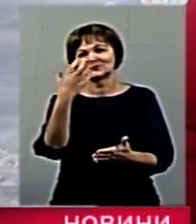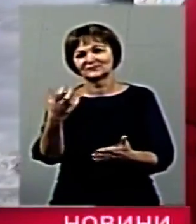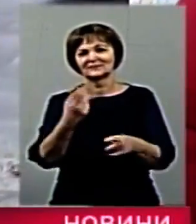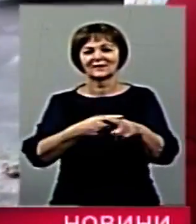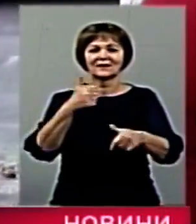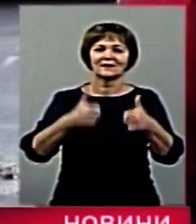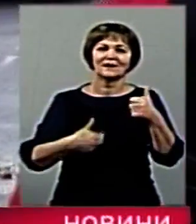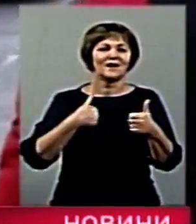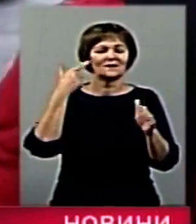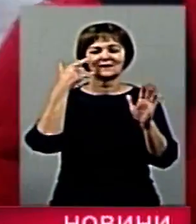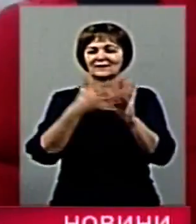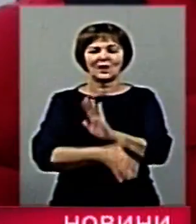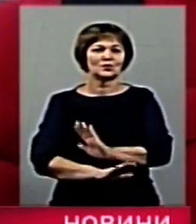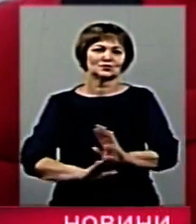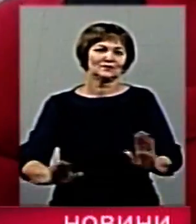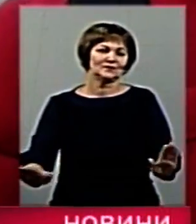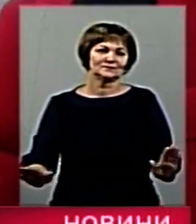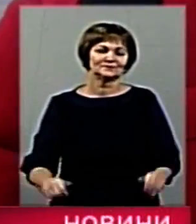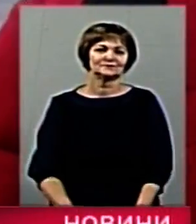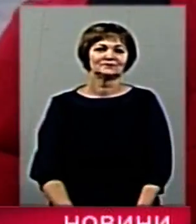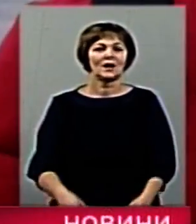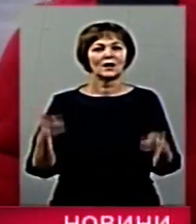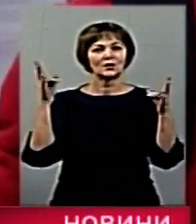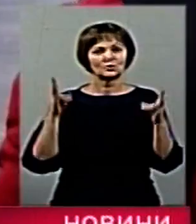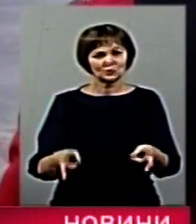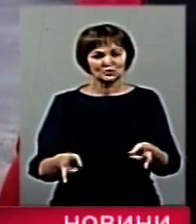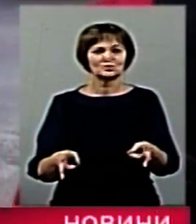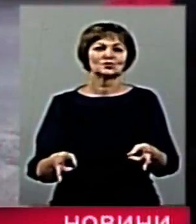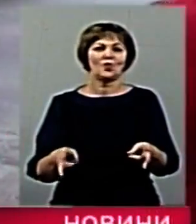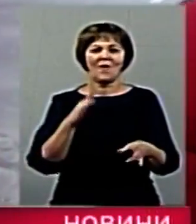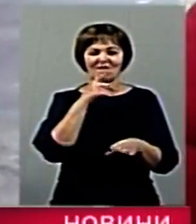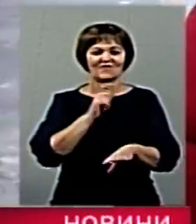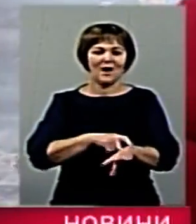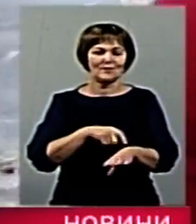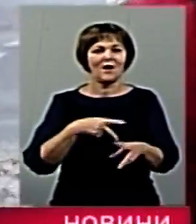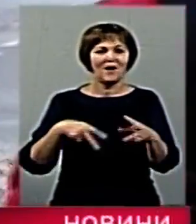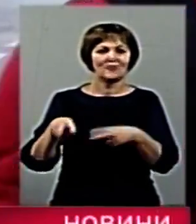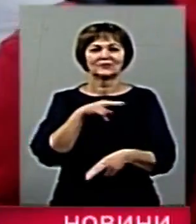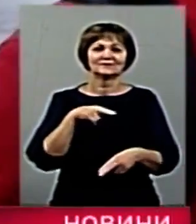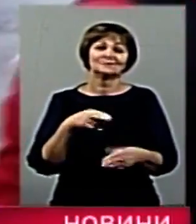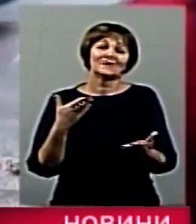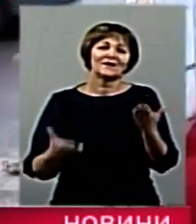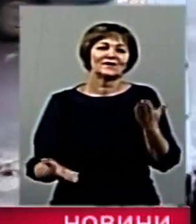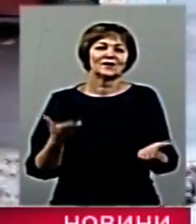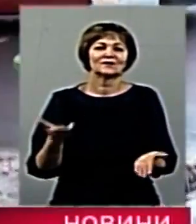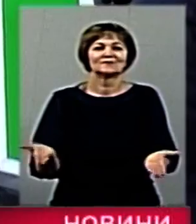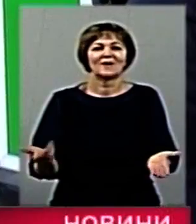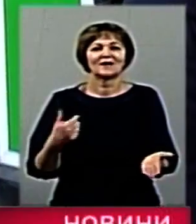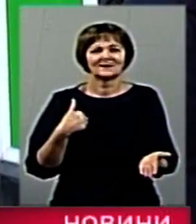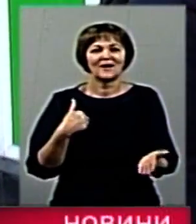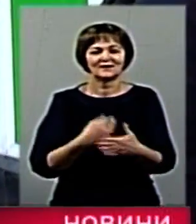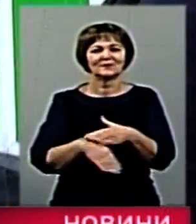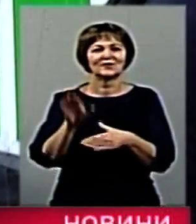всі ці селфі. Я цього просто не розумію. Треба йти в ногу з часом? Ну, мабуть. Я піду.